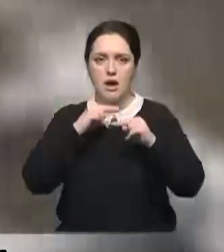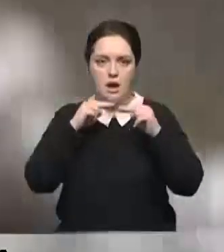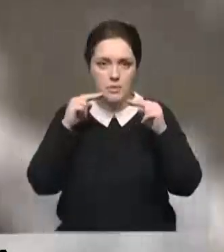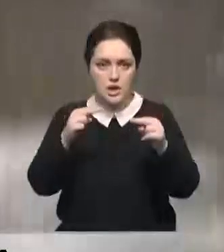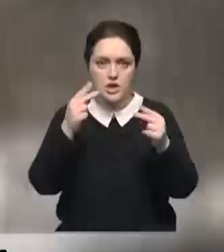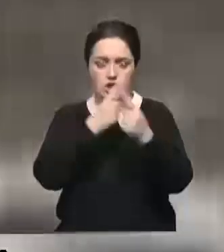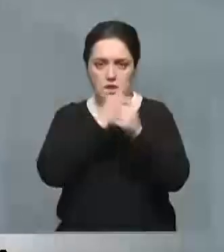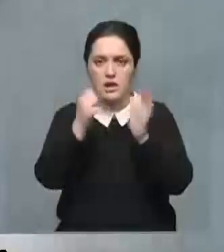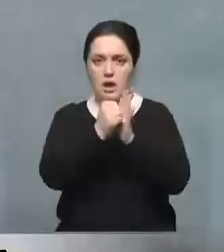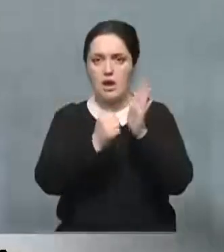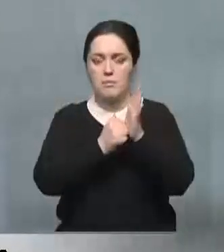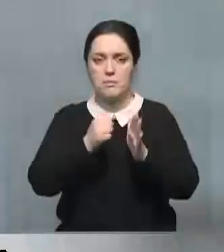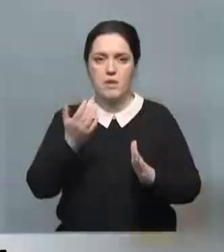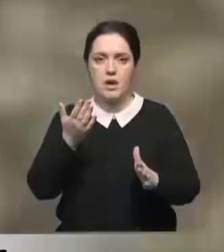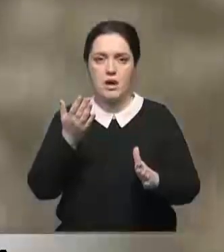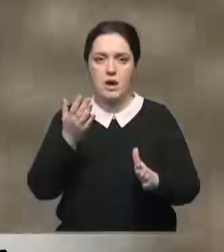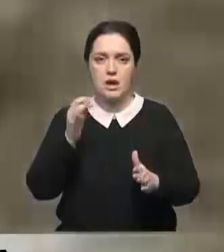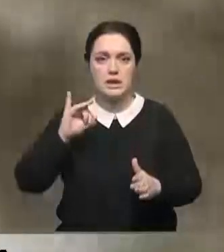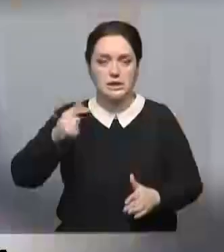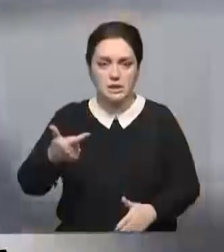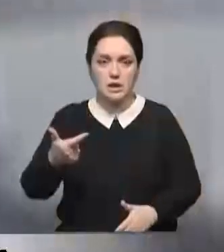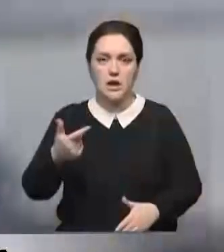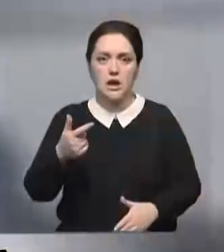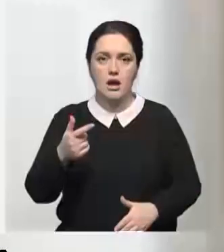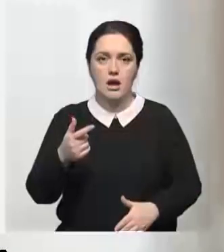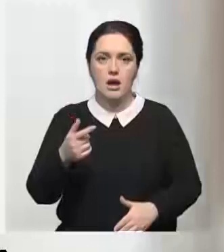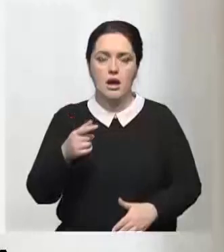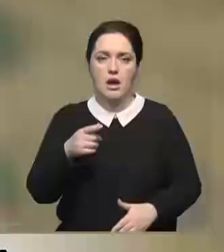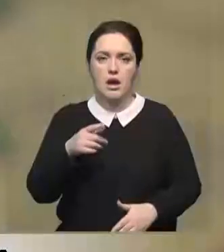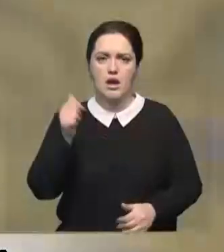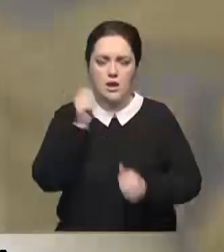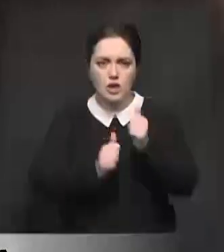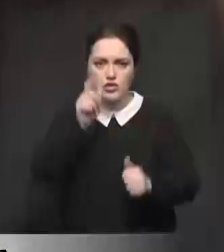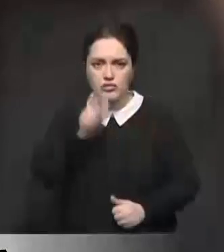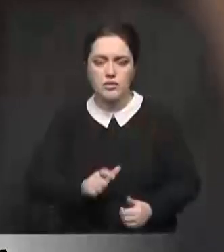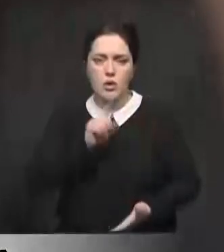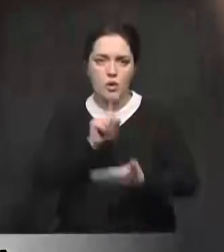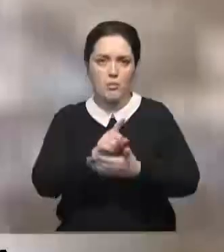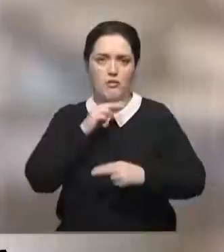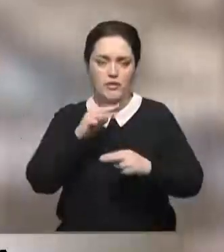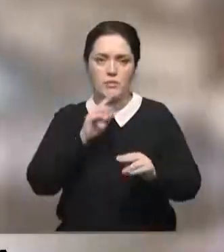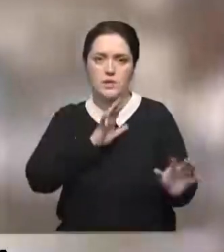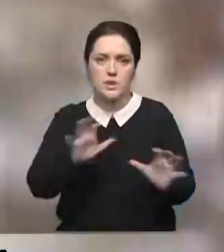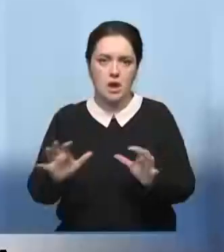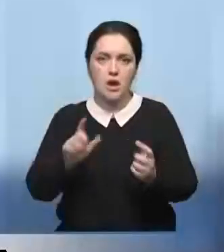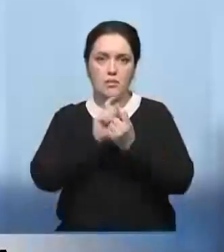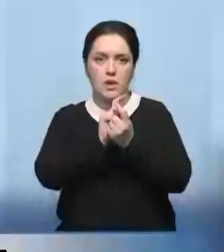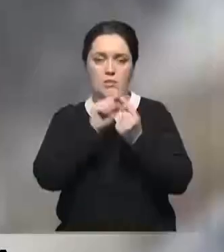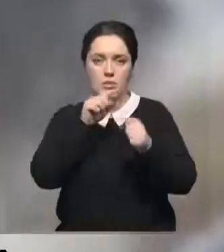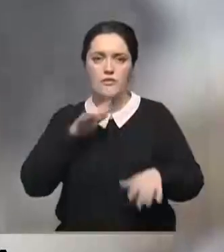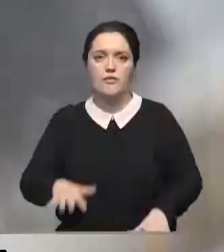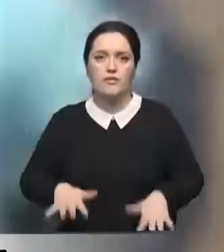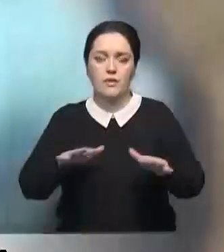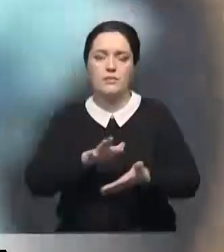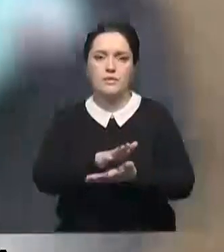государства опубликовал в своем инстаграм-аккаунте. «Ни один человек, цитата, не останется без внимания и заботы. Борьба против стихии